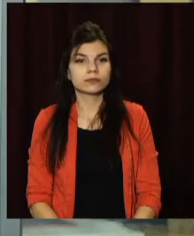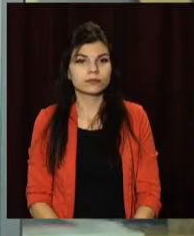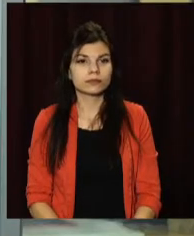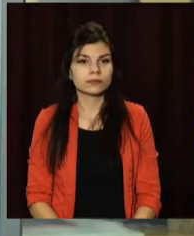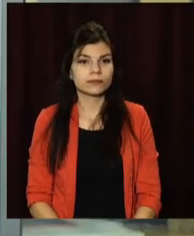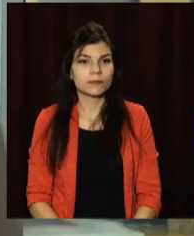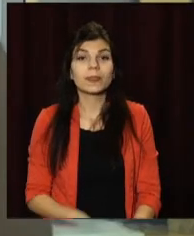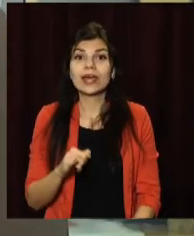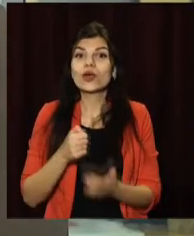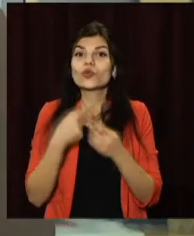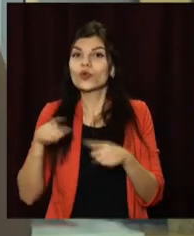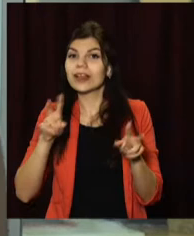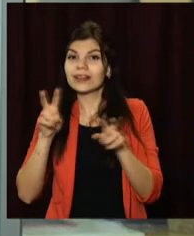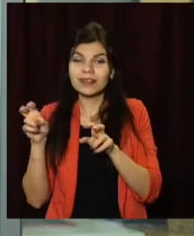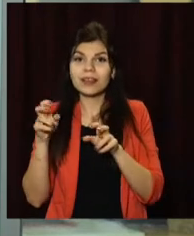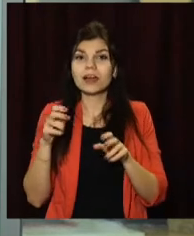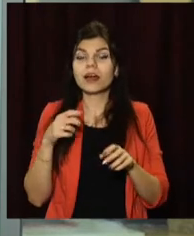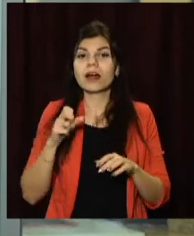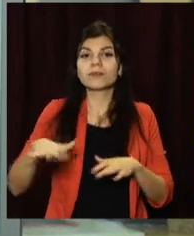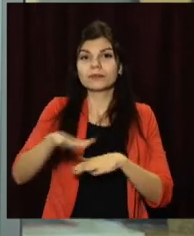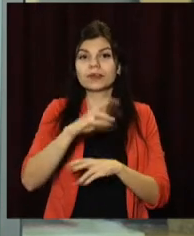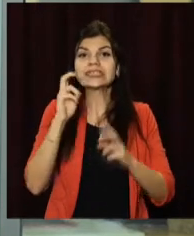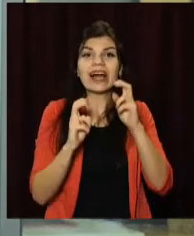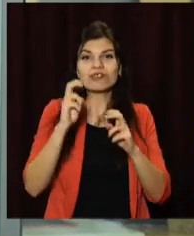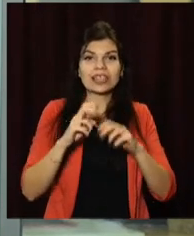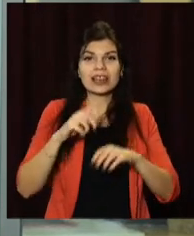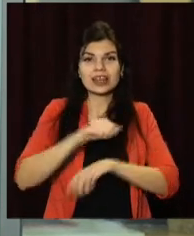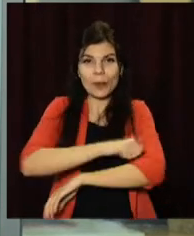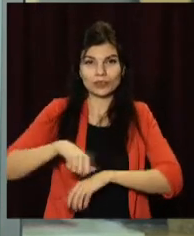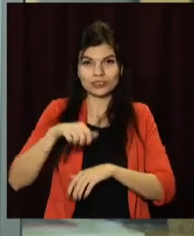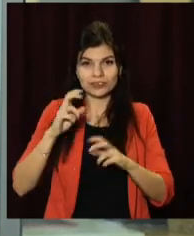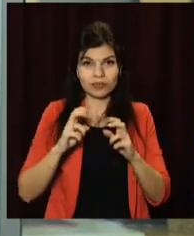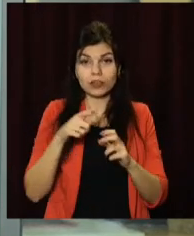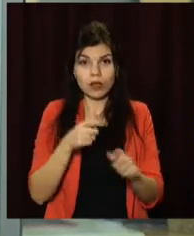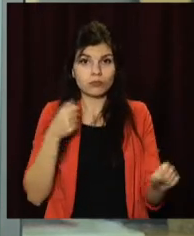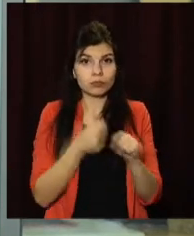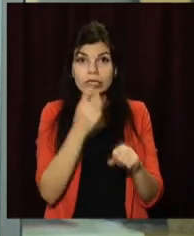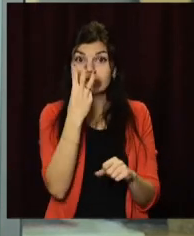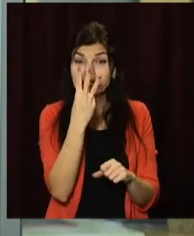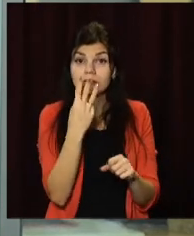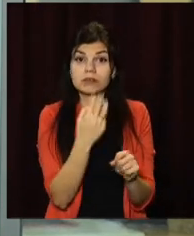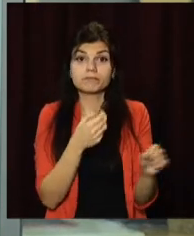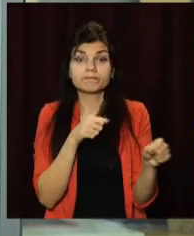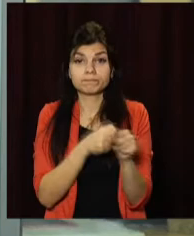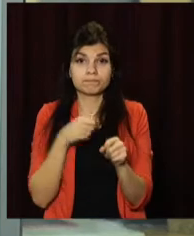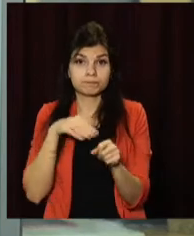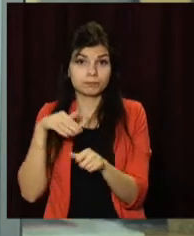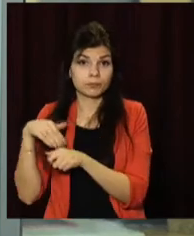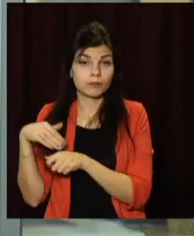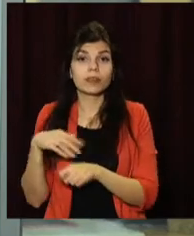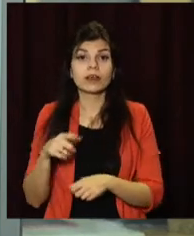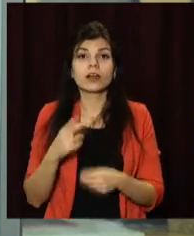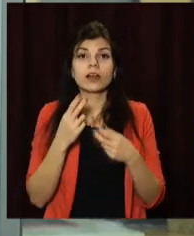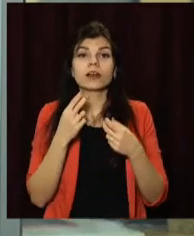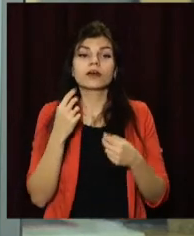І до інших тем. Автотроща на набережні Заводській у Дніпрі. Там зіткнулися три автівки. За попередньою інформацією, водій